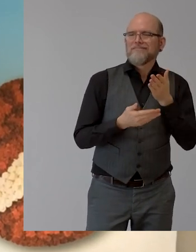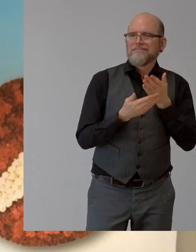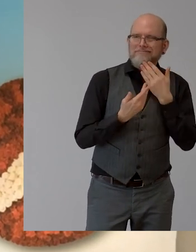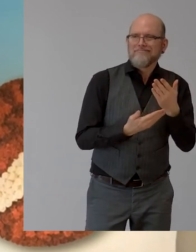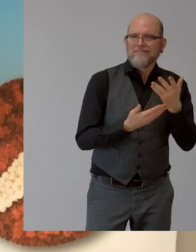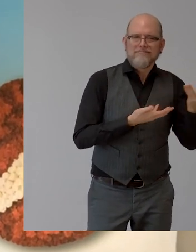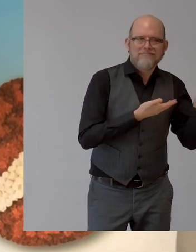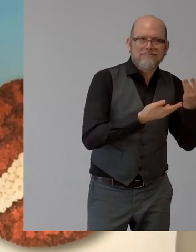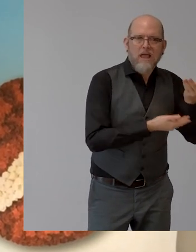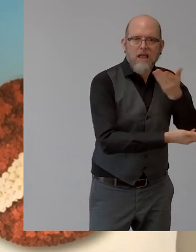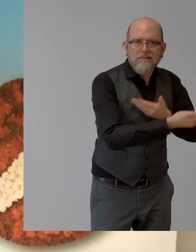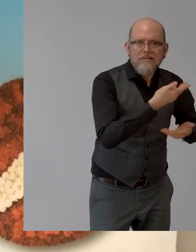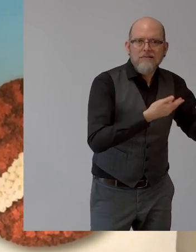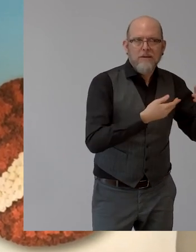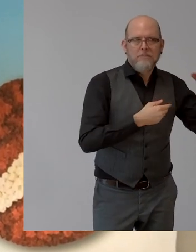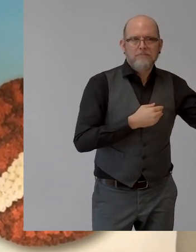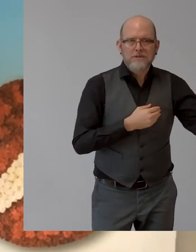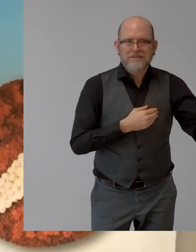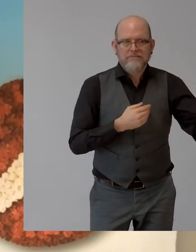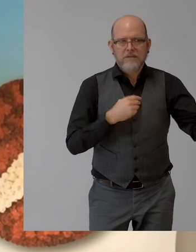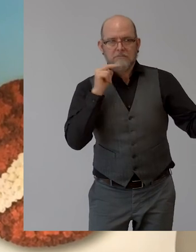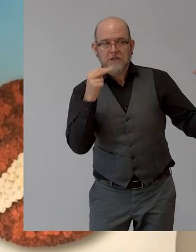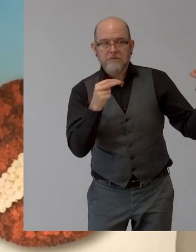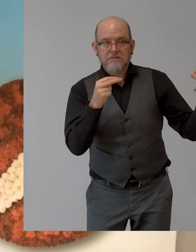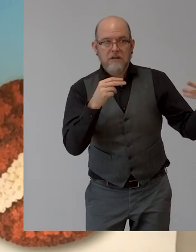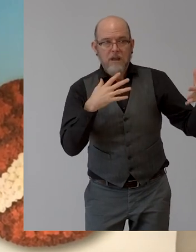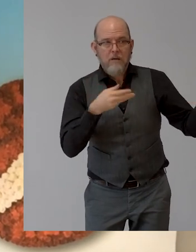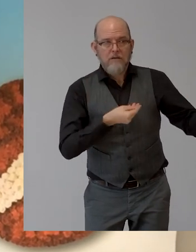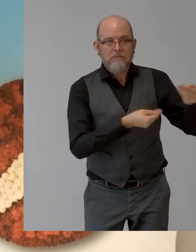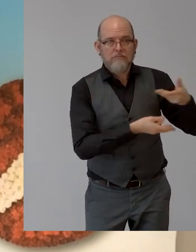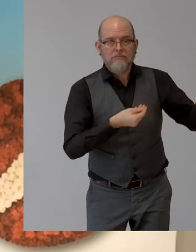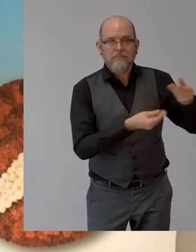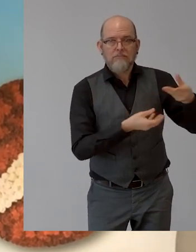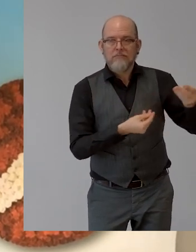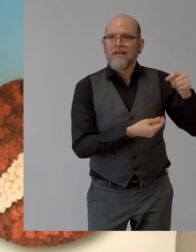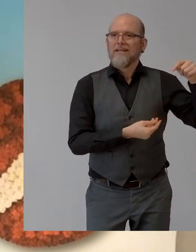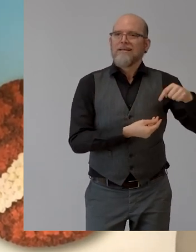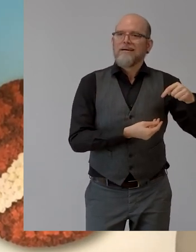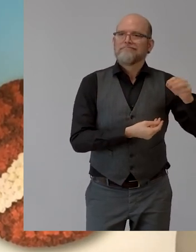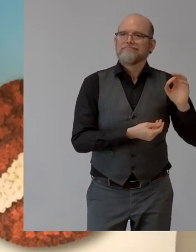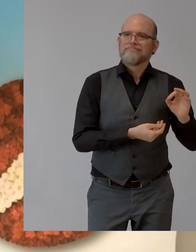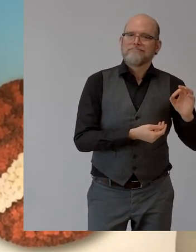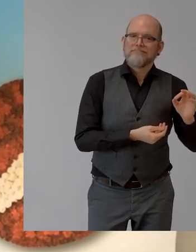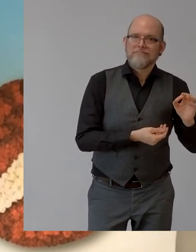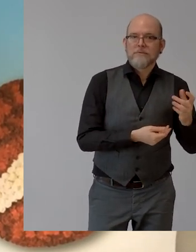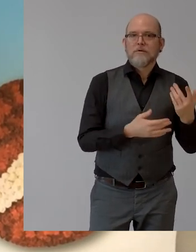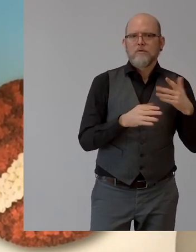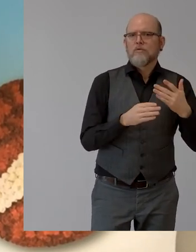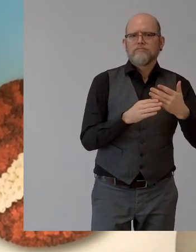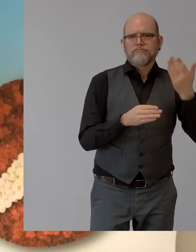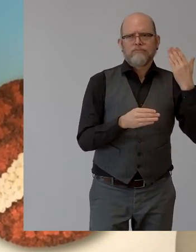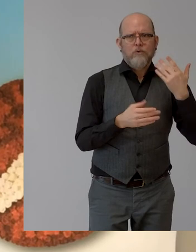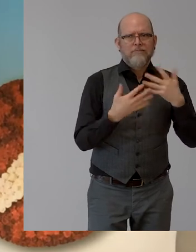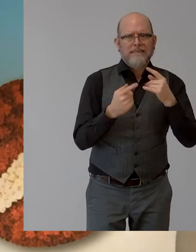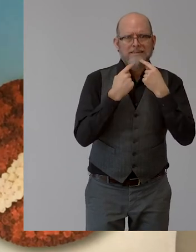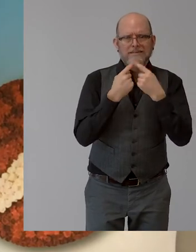different views, and again, to change from, as I mentioned before, from a more starting